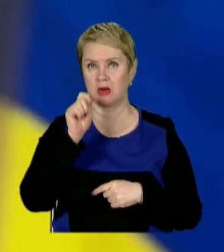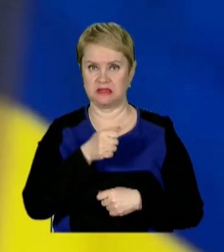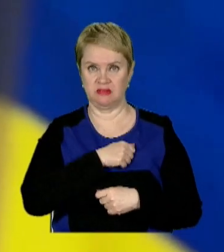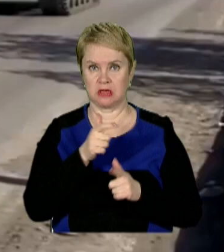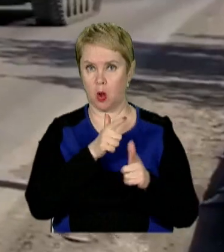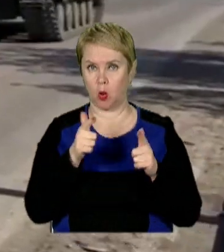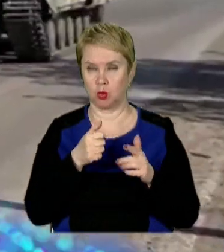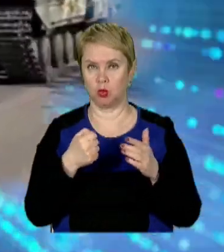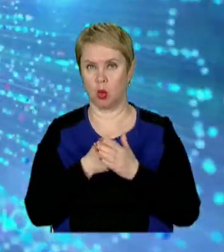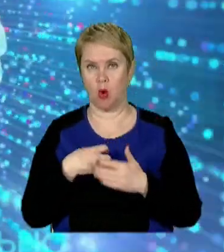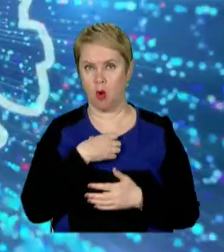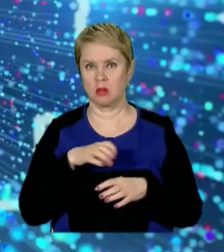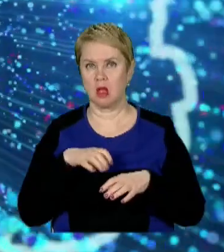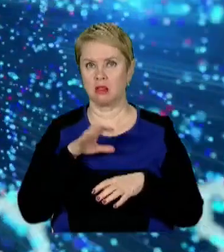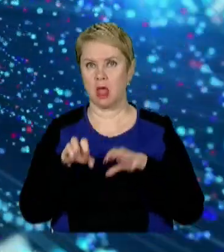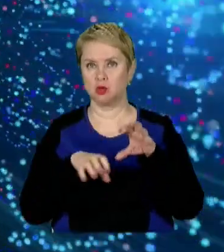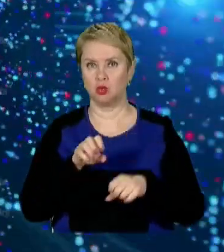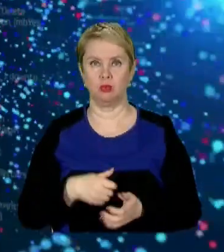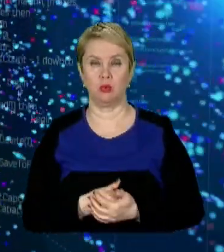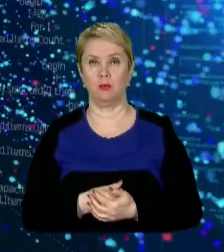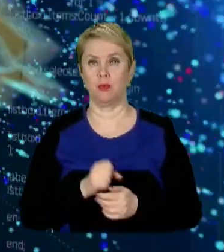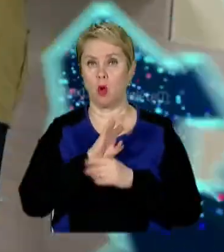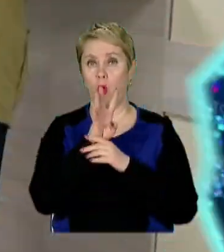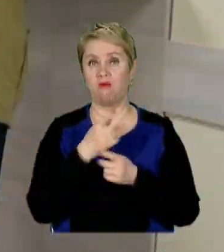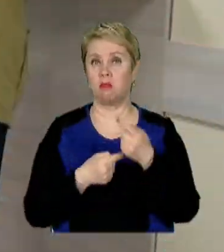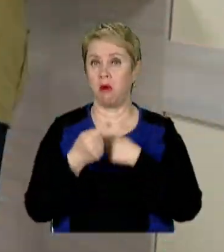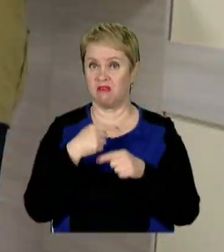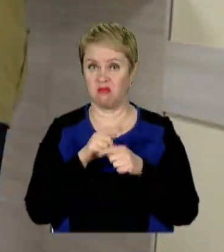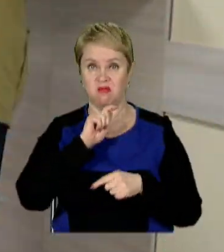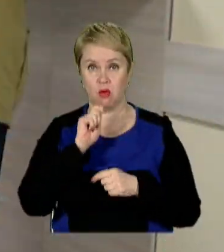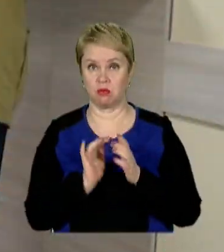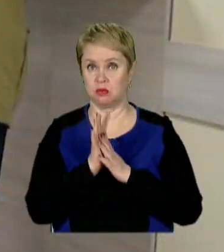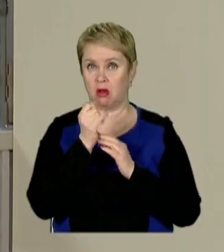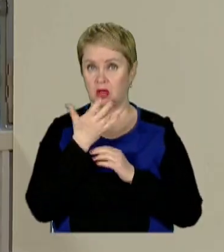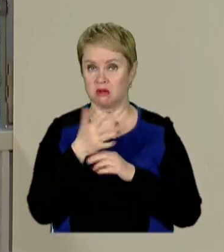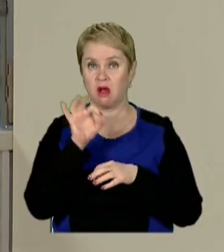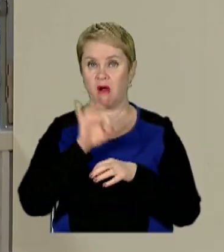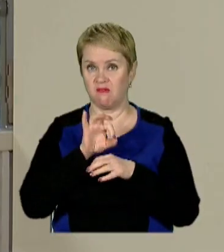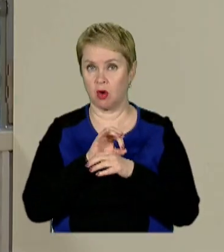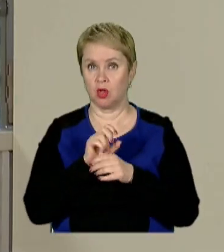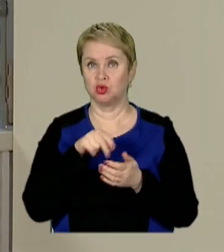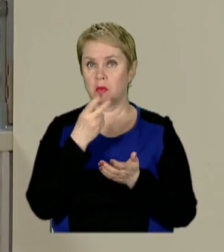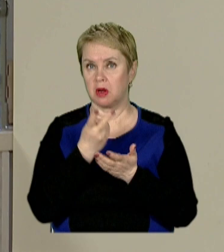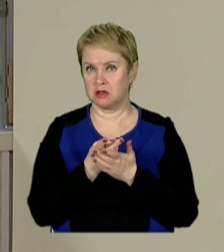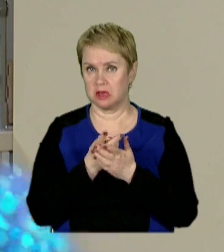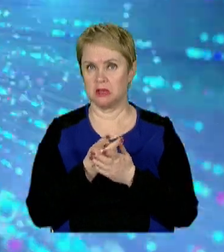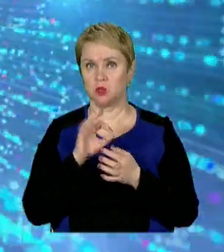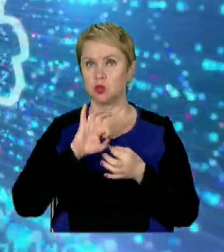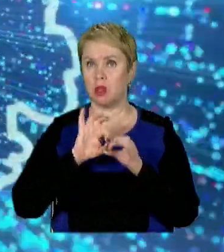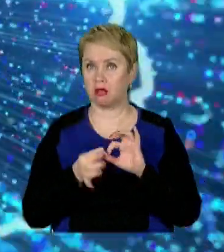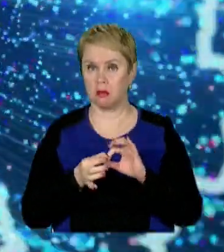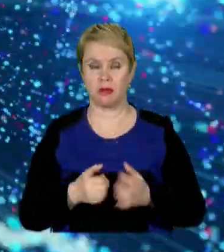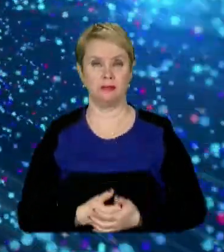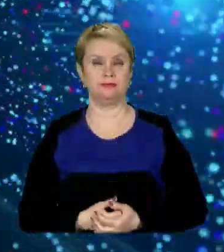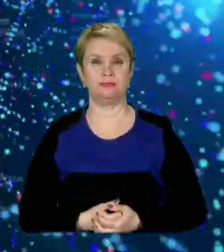війська готуються до контрнаступу. Ковід повертається. В Україні зростає кількість хворих та шпиталізованих із ускладненнями.